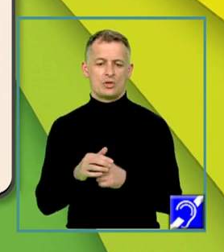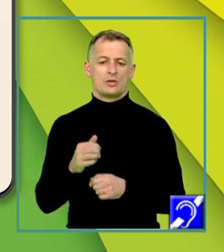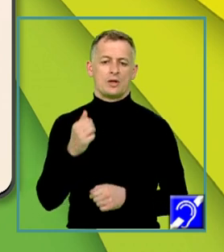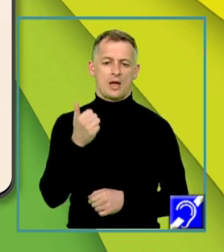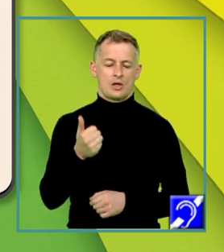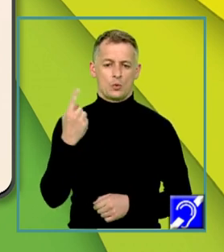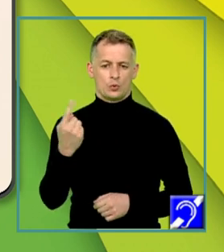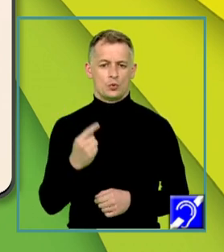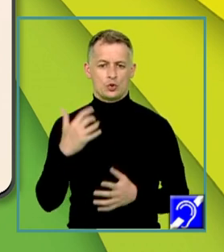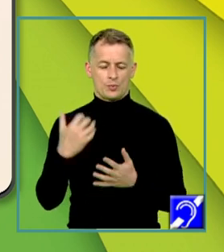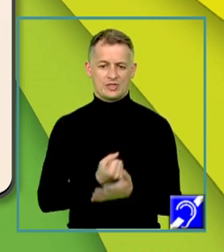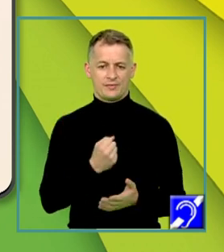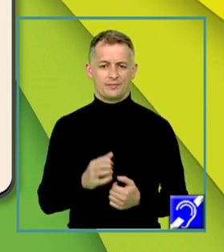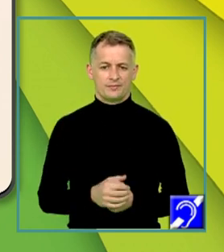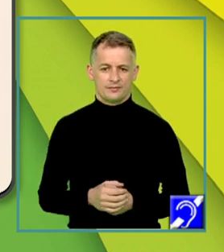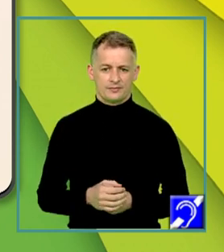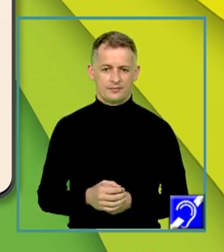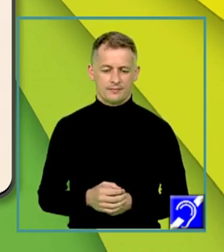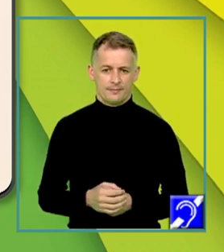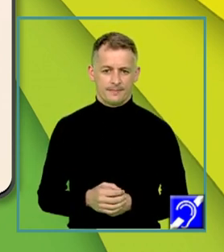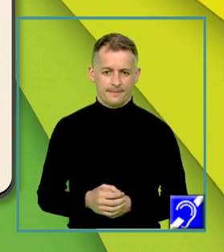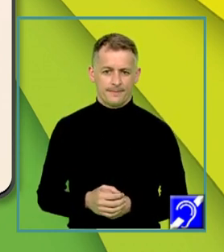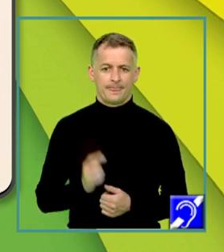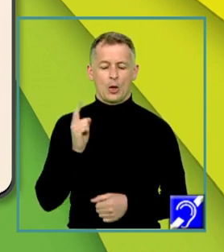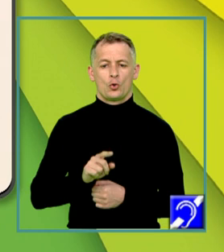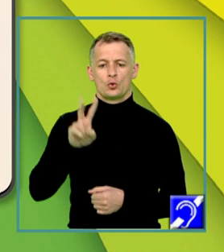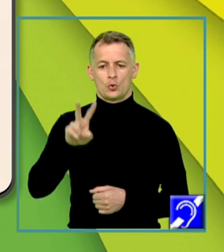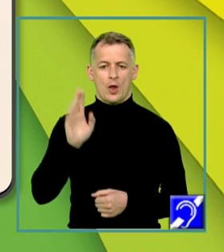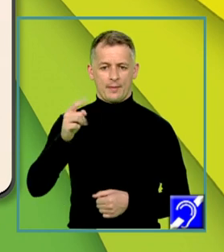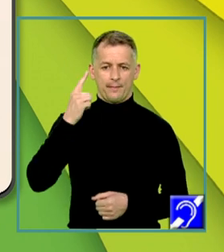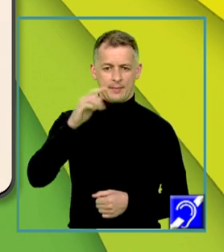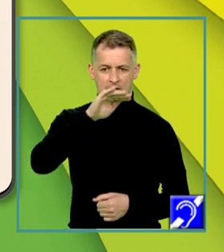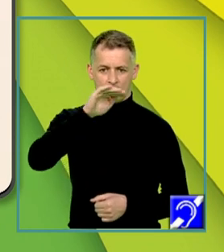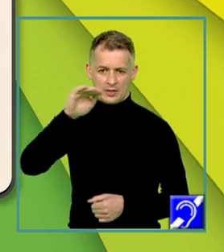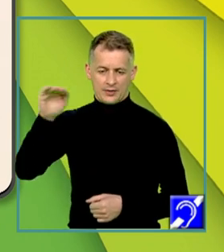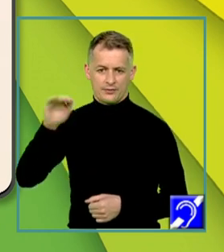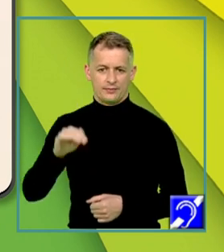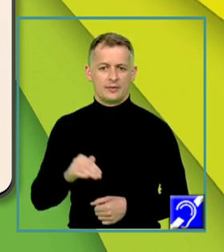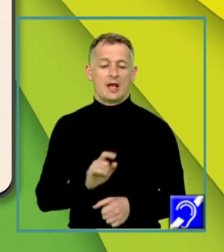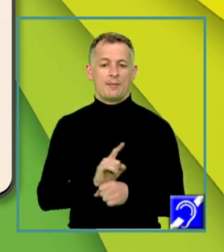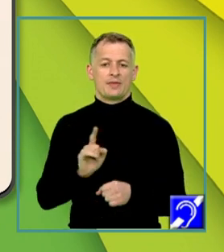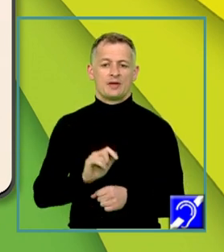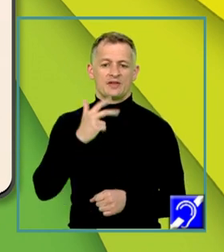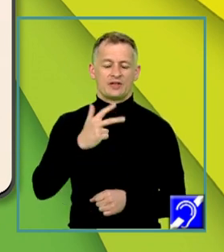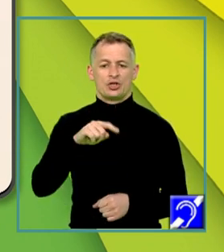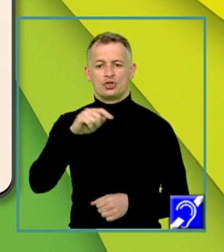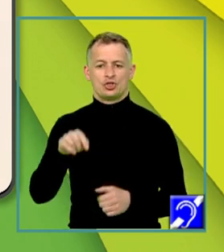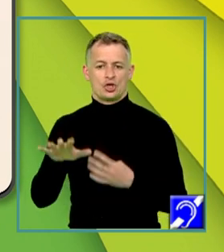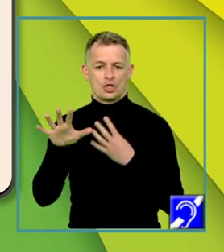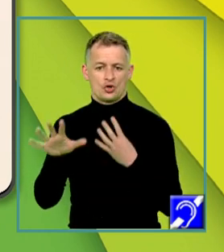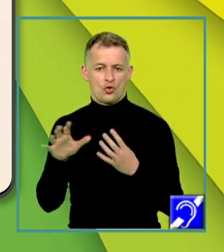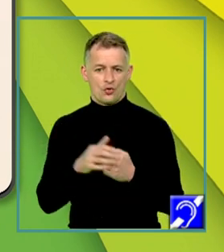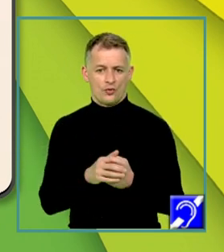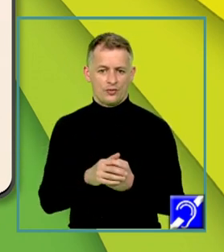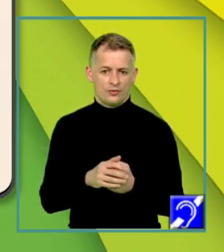și obținem matricea pătratică de ordinul 2 ce are pe prima coloană elementele 3 și 9 și pe